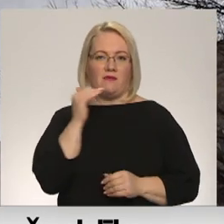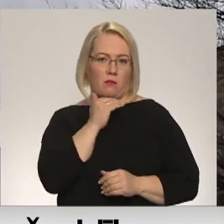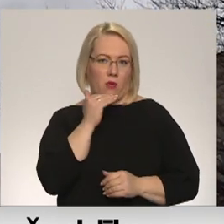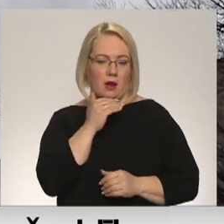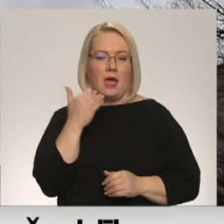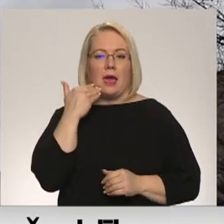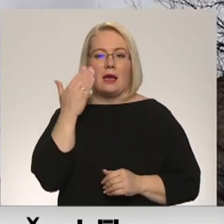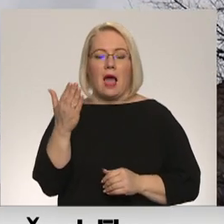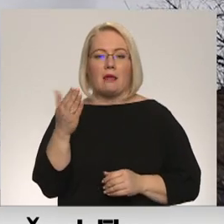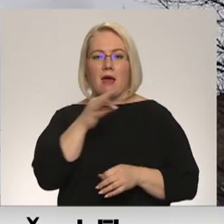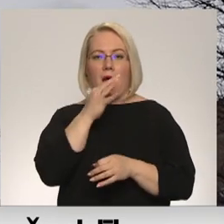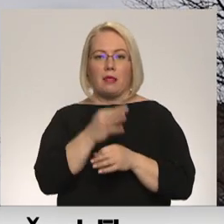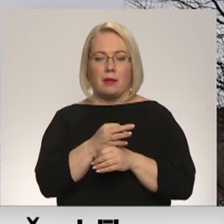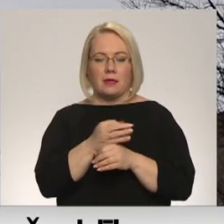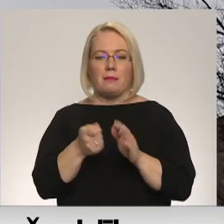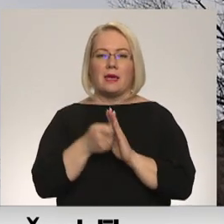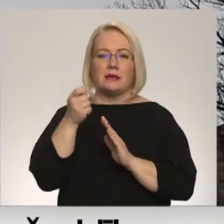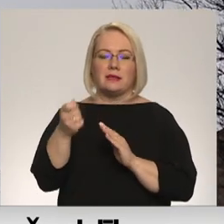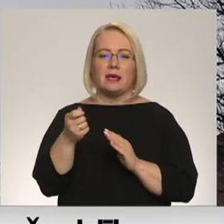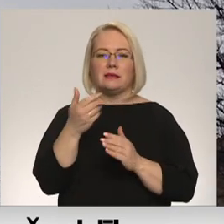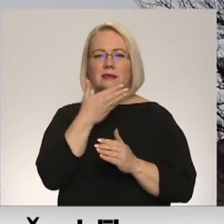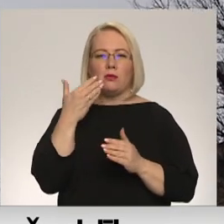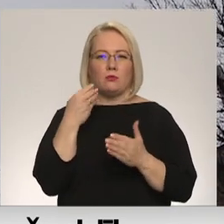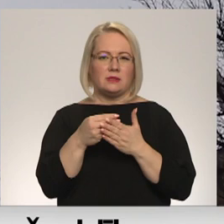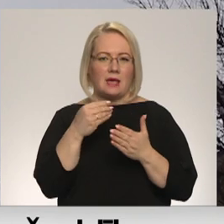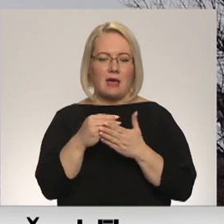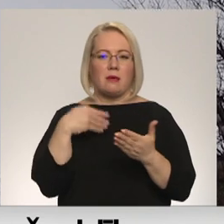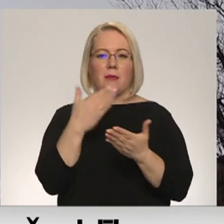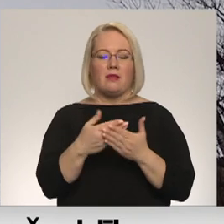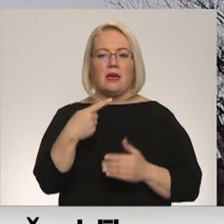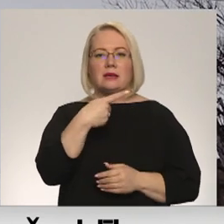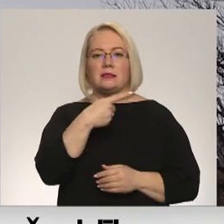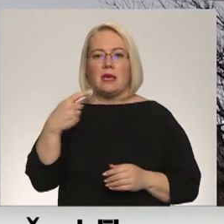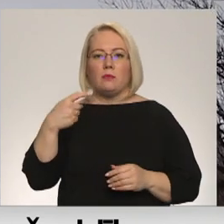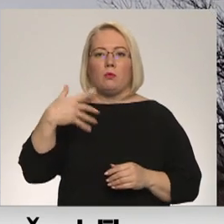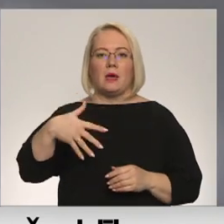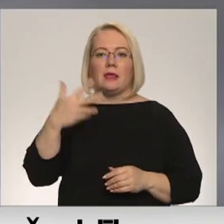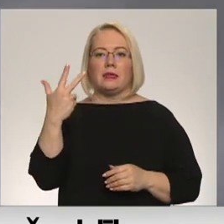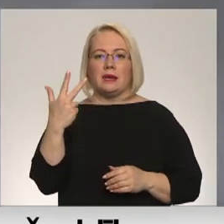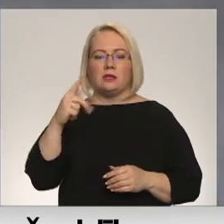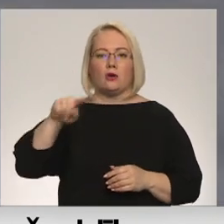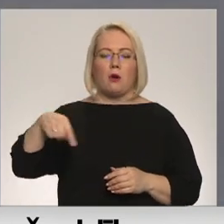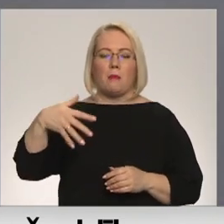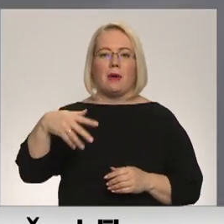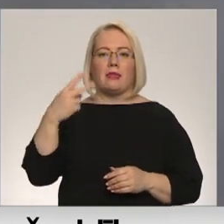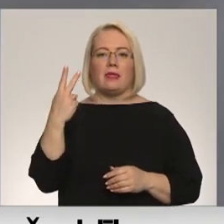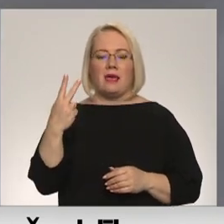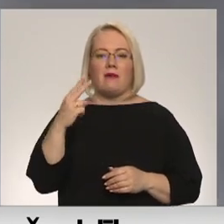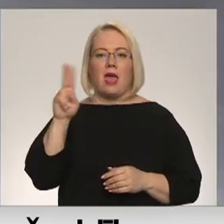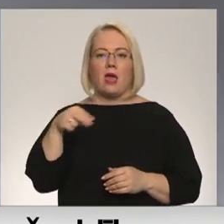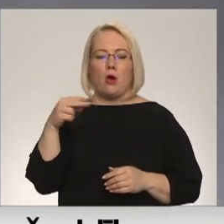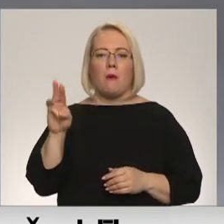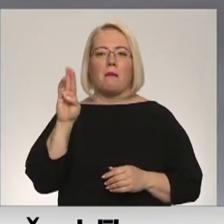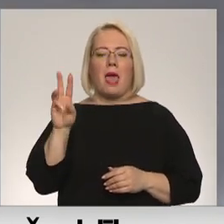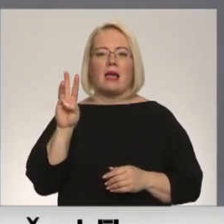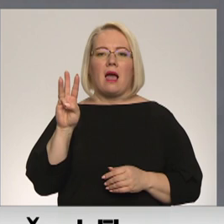Regulātoram iesniegt siltuma tarifa piedāvājums 153,52 eiro par megavatstundu, kas ir